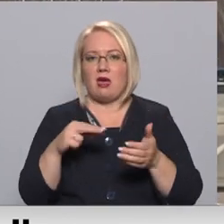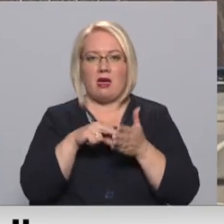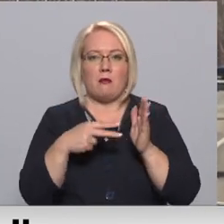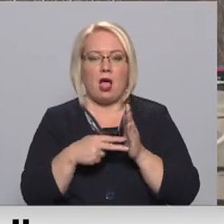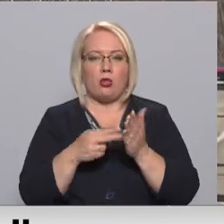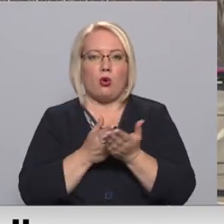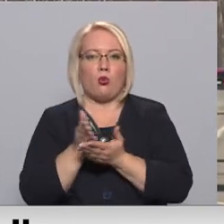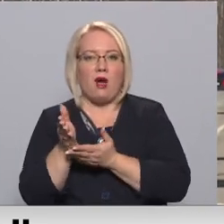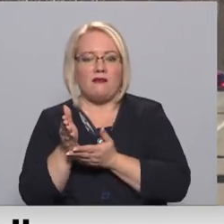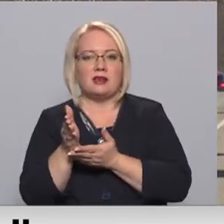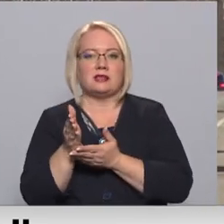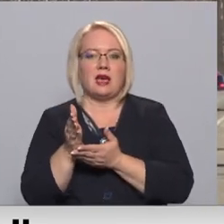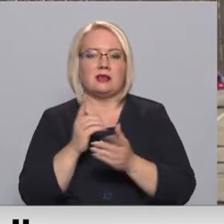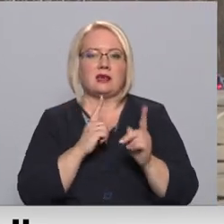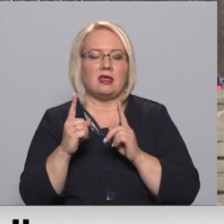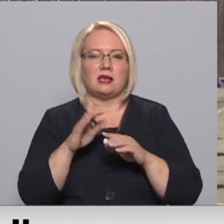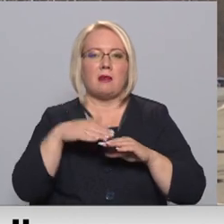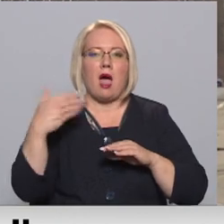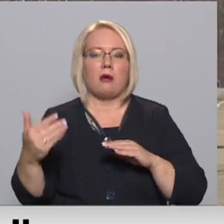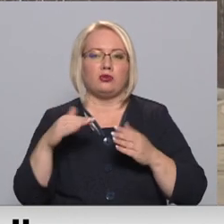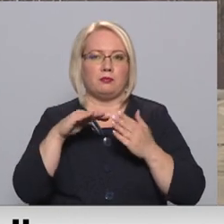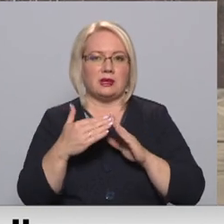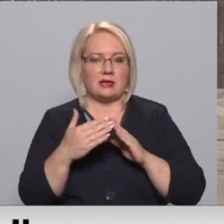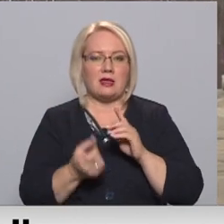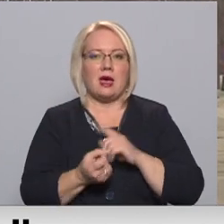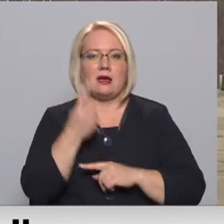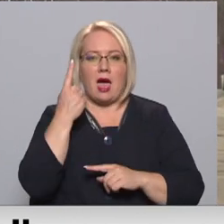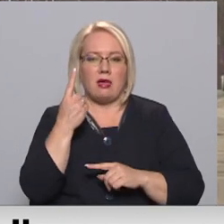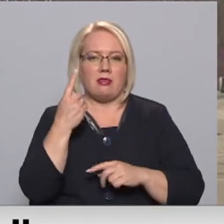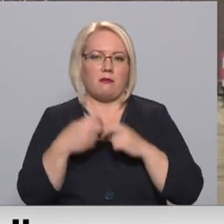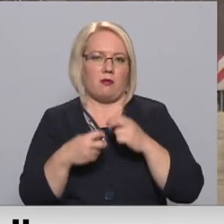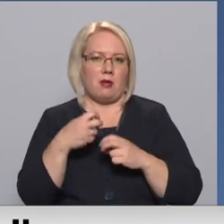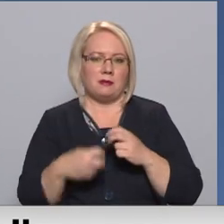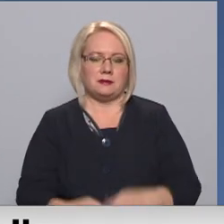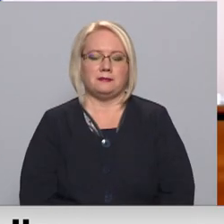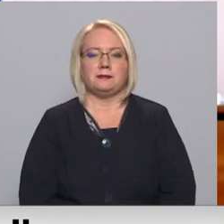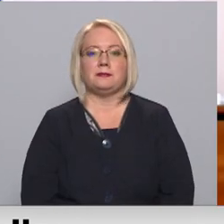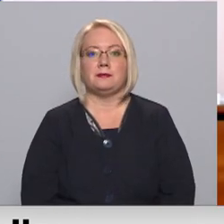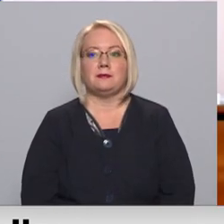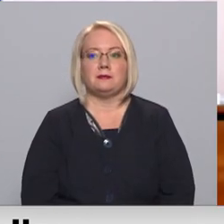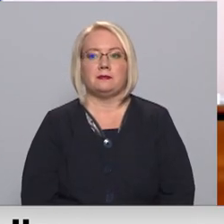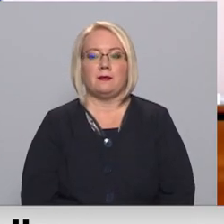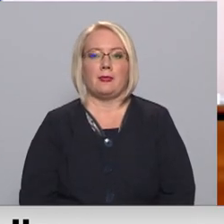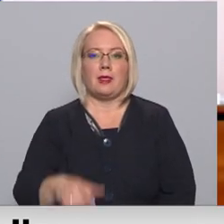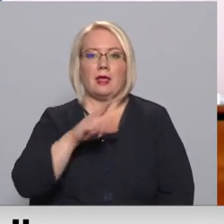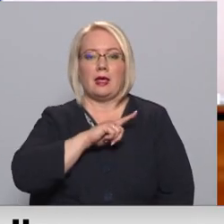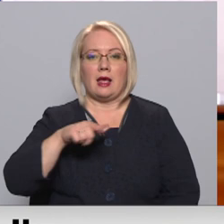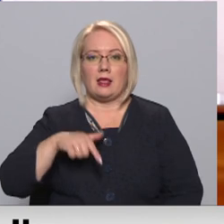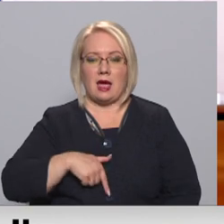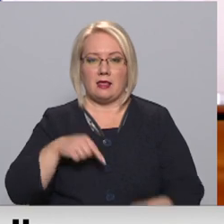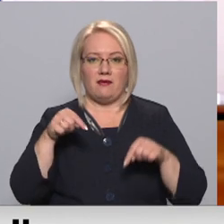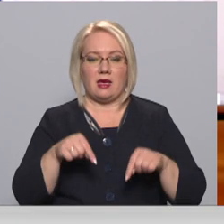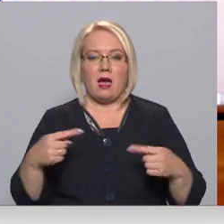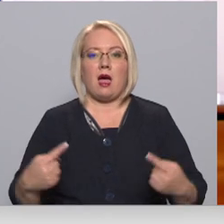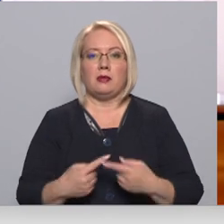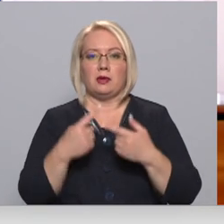novirzīt tranzītes attīksmi ārpus pilsētas, rada juridiskus izaicinājumus. Latvijā atbilstoši